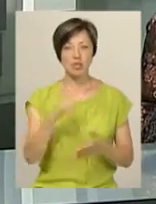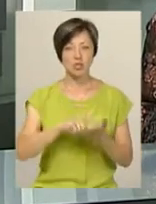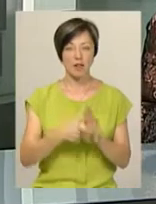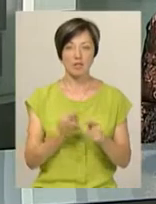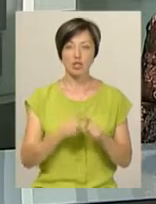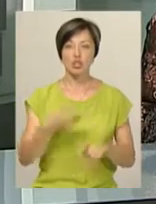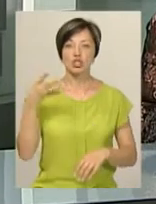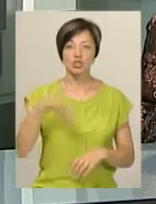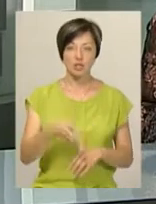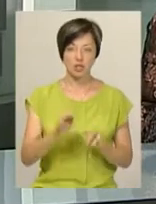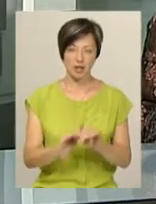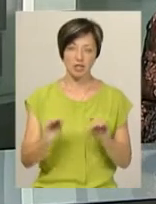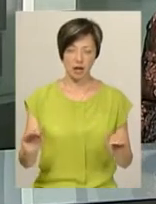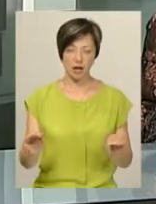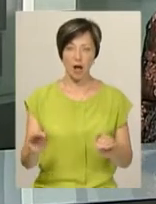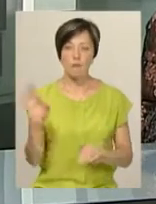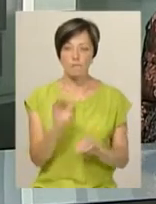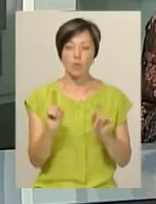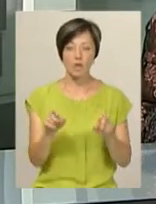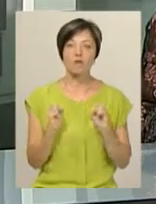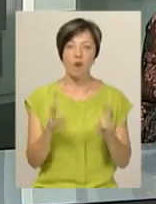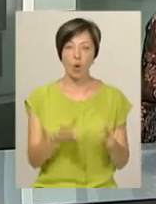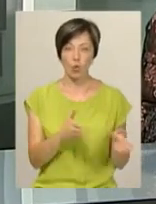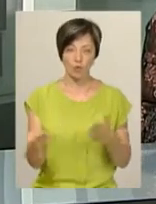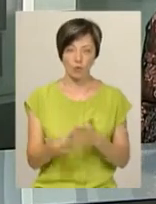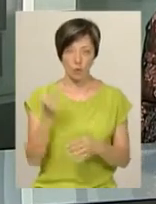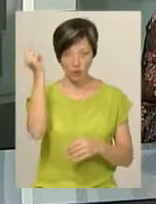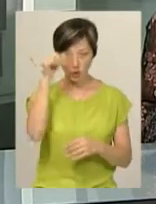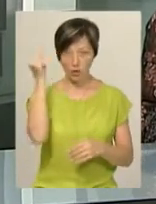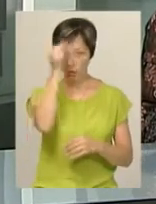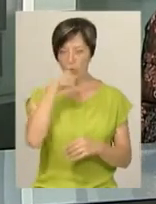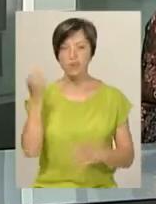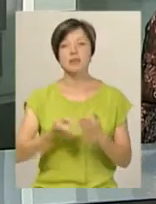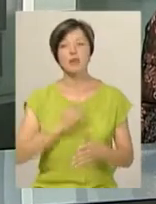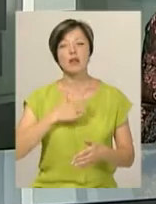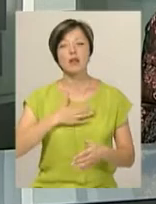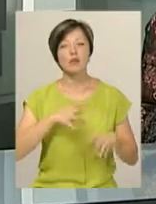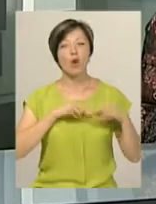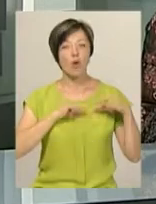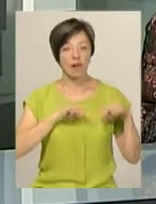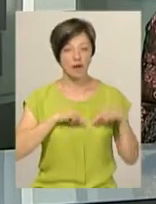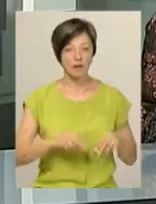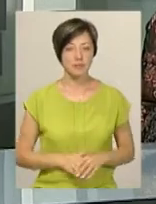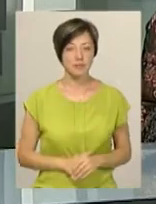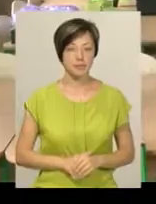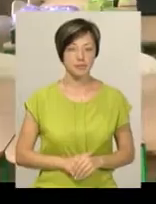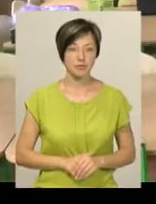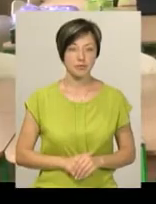це майже 4 тисячі учнів. Про те, як готується до нового навчального року, дізнавалася моя колега Ірина Хижа.